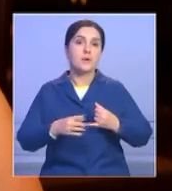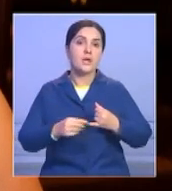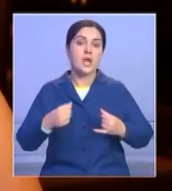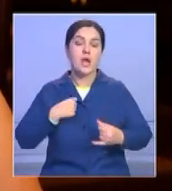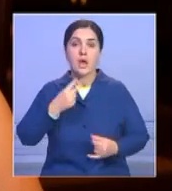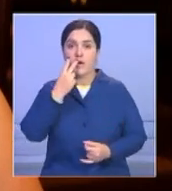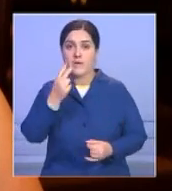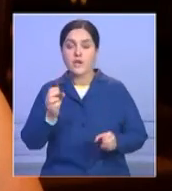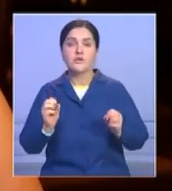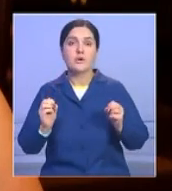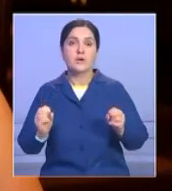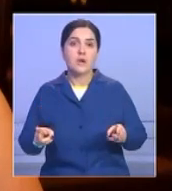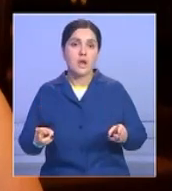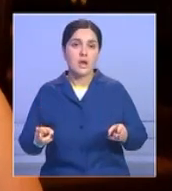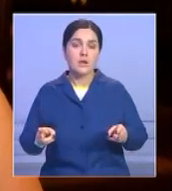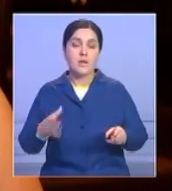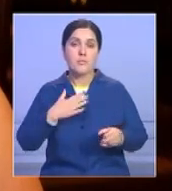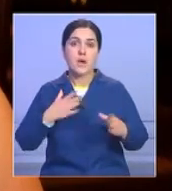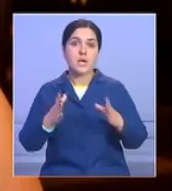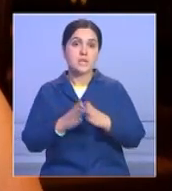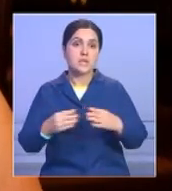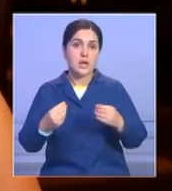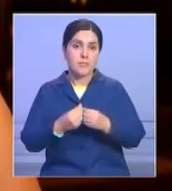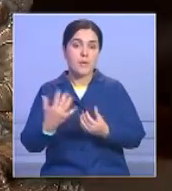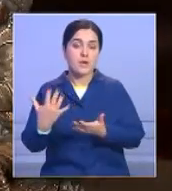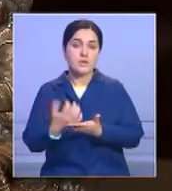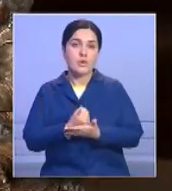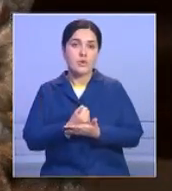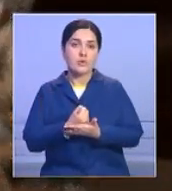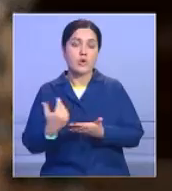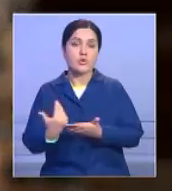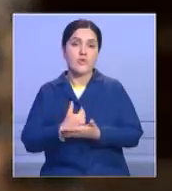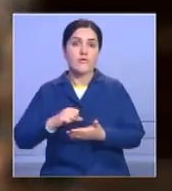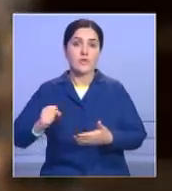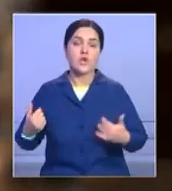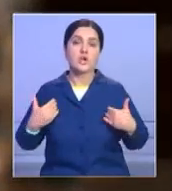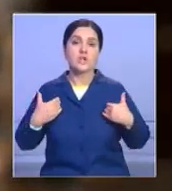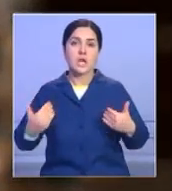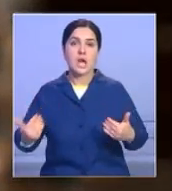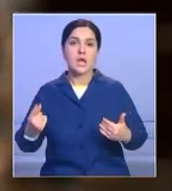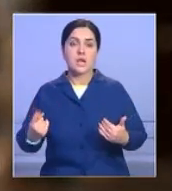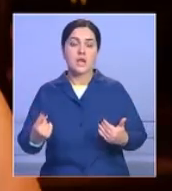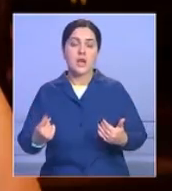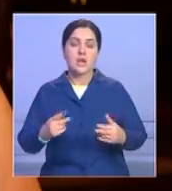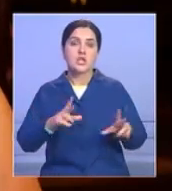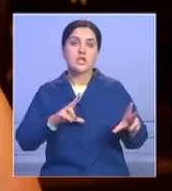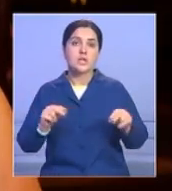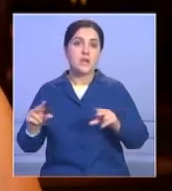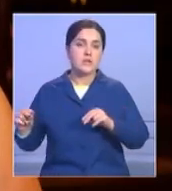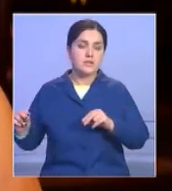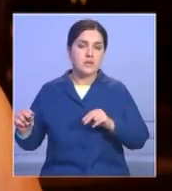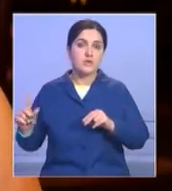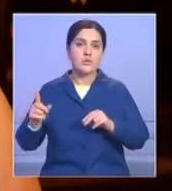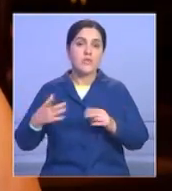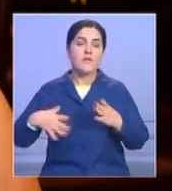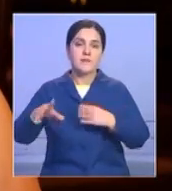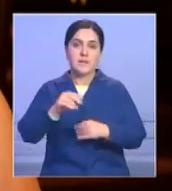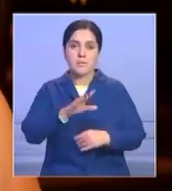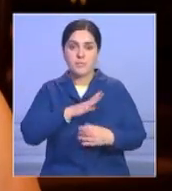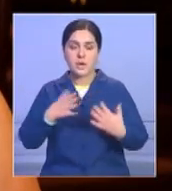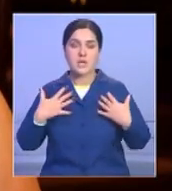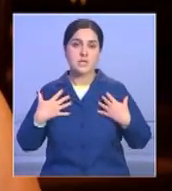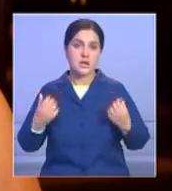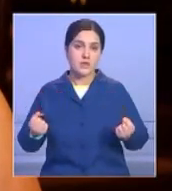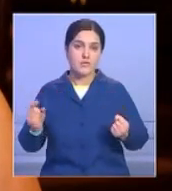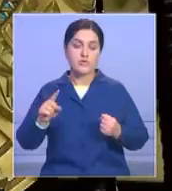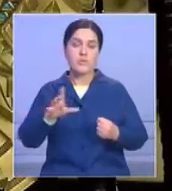как моя семья находит новых друзей. Желаем огромного счастья. Чтобы все были здоровы, чтобы